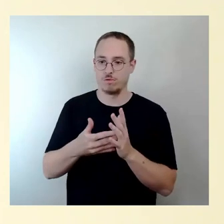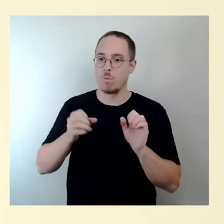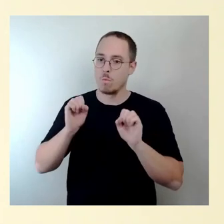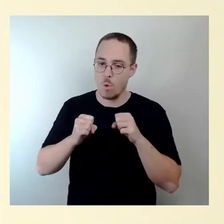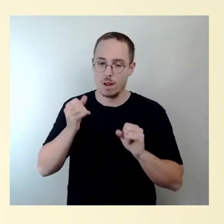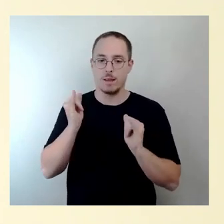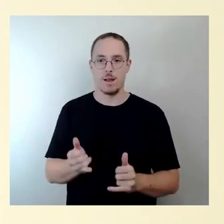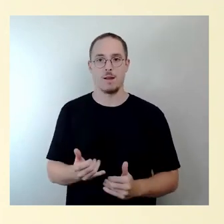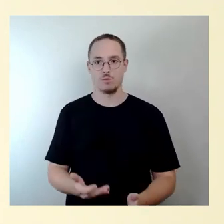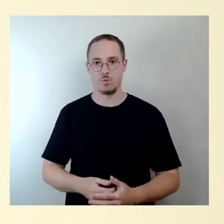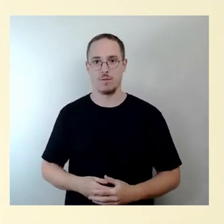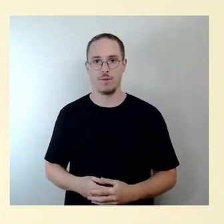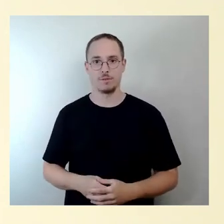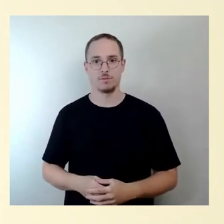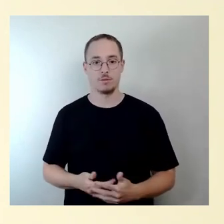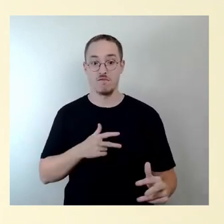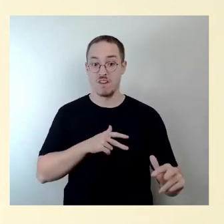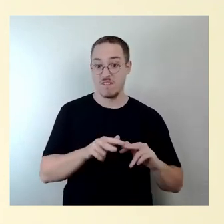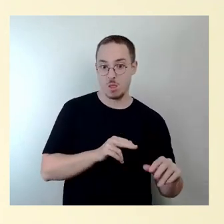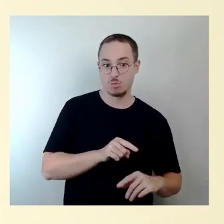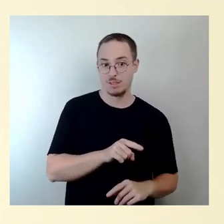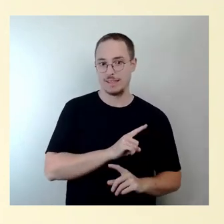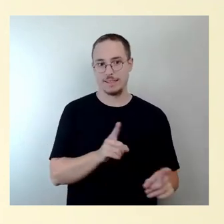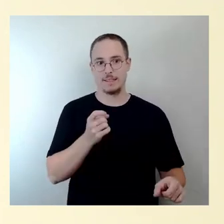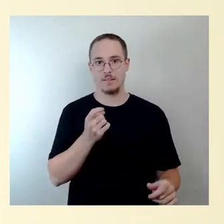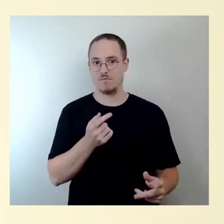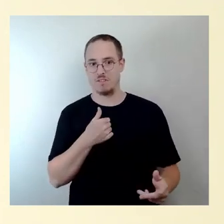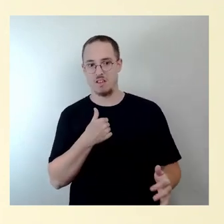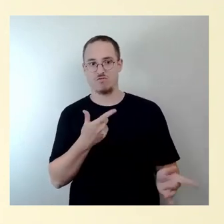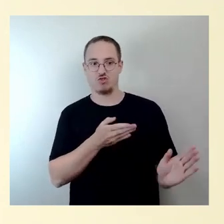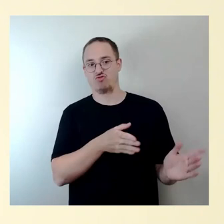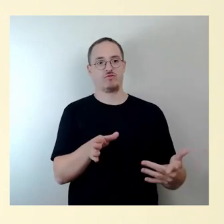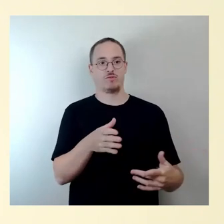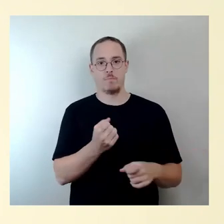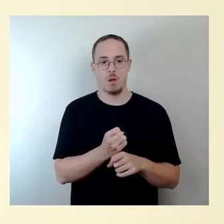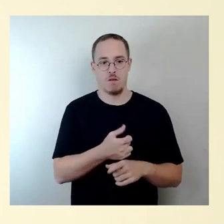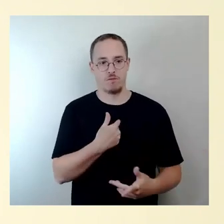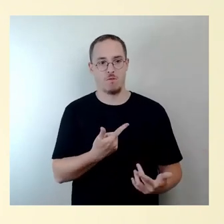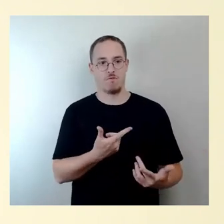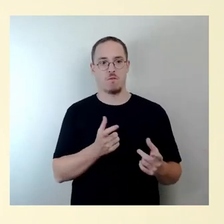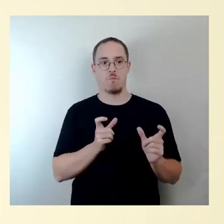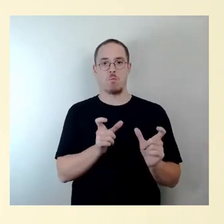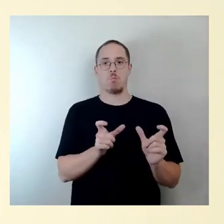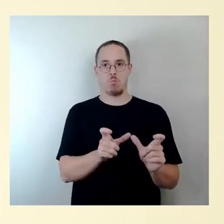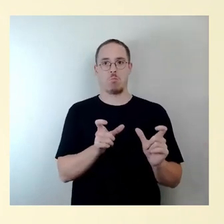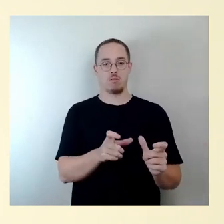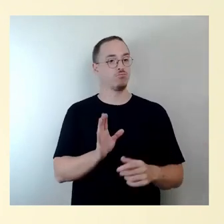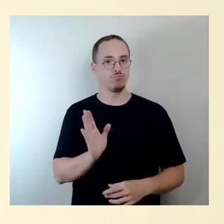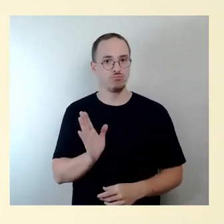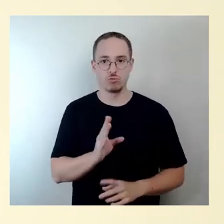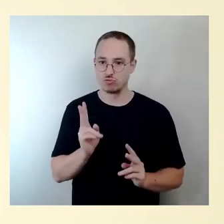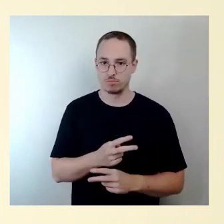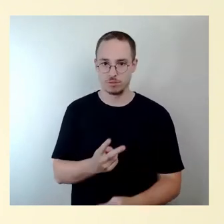lagen nicht bei der Verwaltung. Es ist nicht so, dass über Monate nichts passiert ist, sondern wir haben immer die Tür stand immer offen, übrigens auch